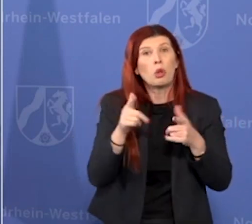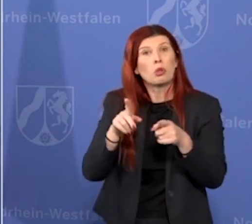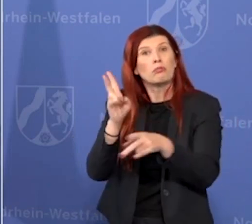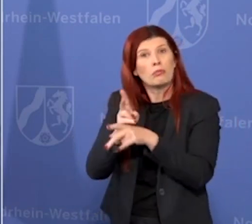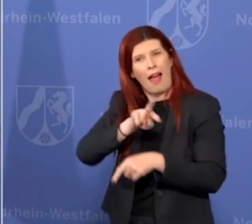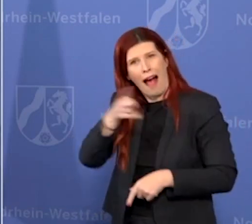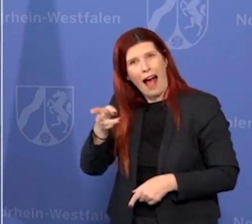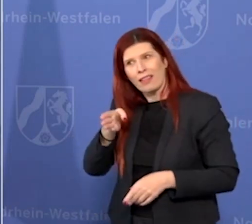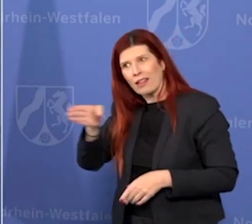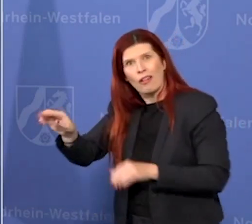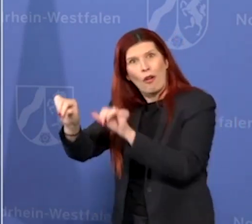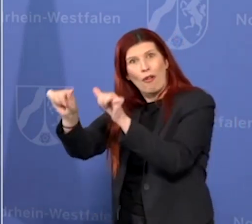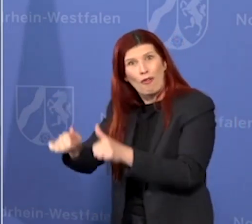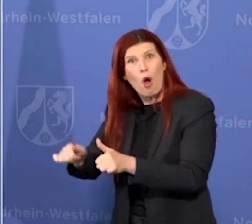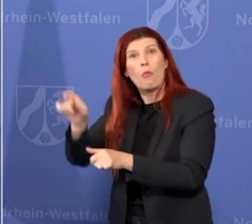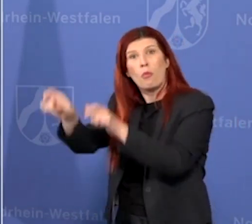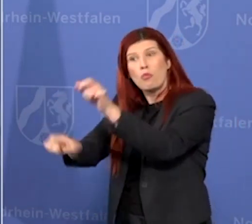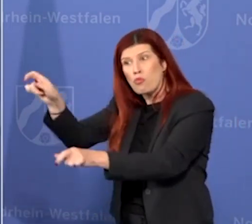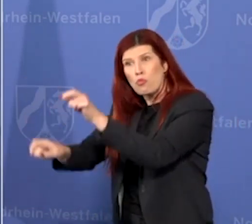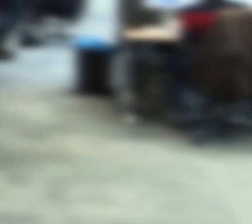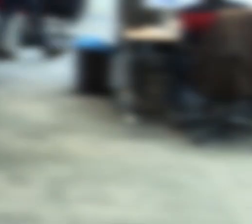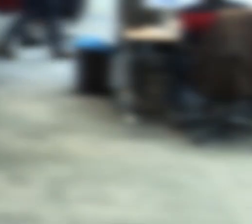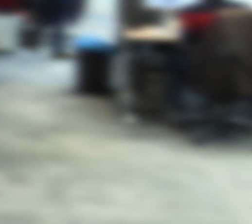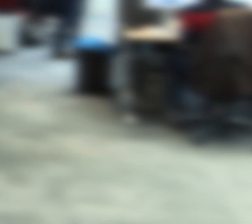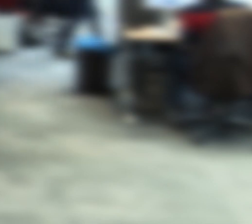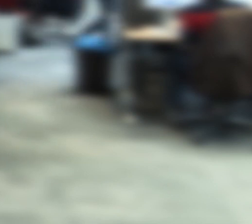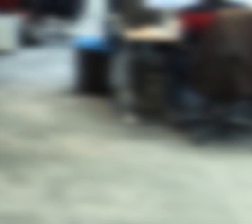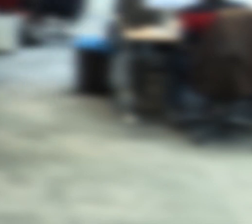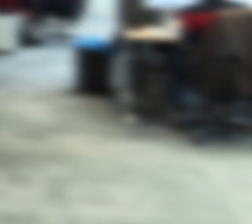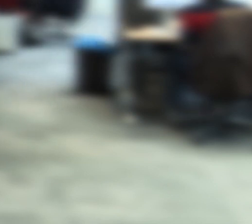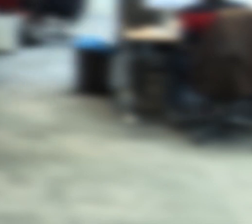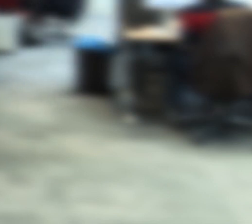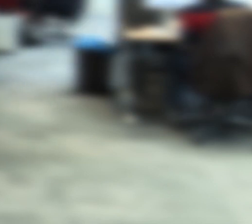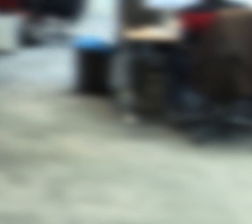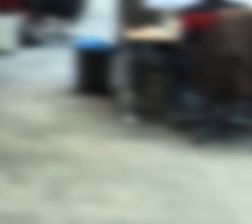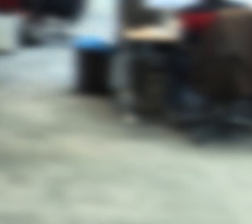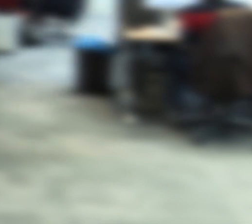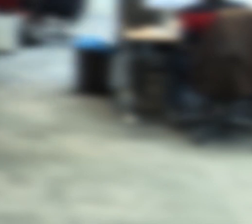auch schützen will, dann ist das in Ordnung. Eine Pflicht sehe ich nicht. Eine Pflicht Eine Pflicht